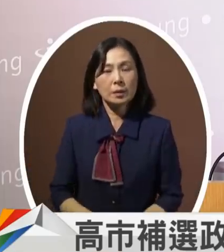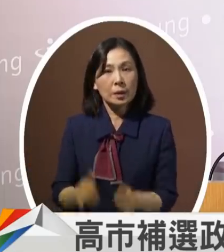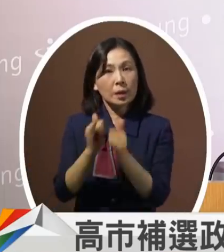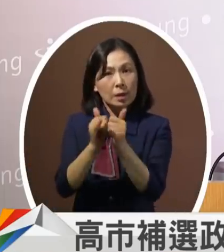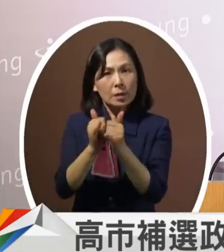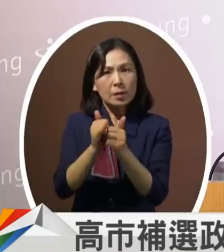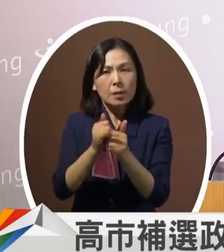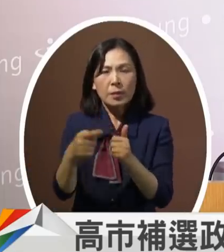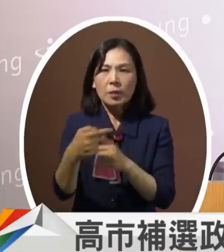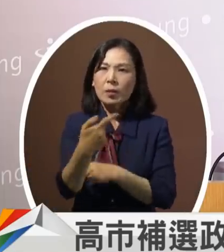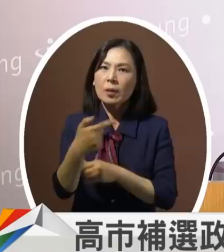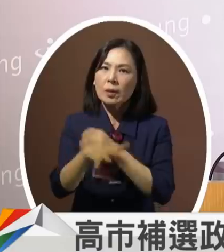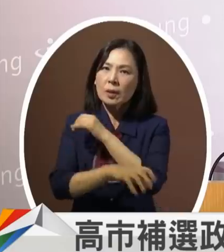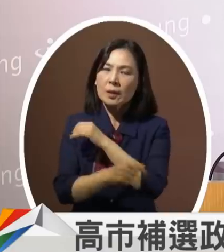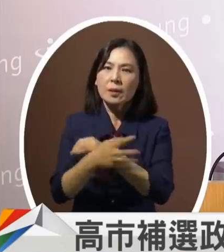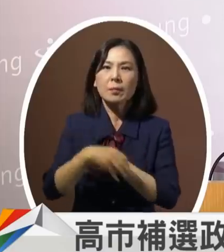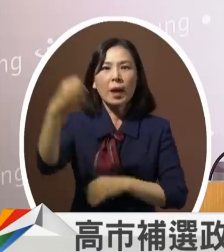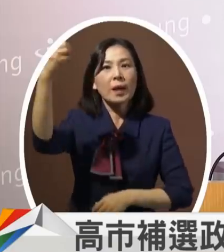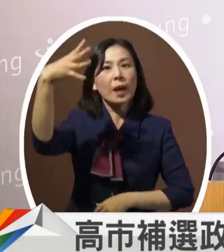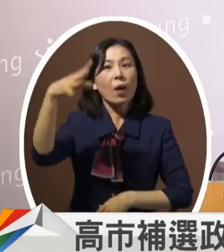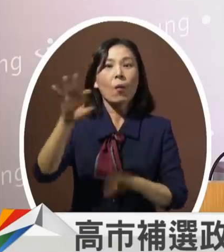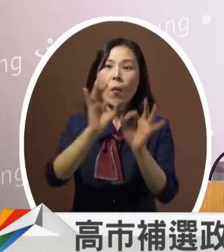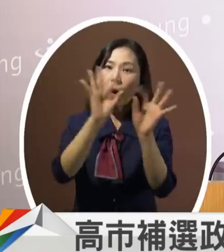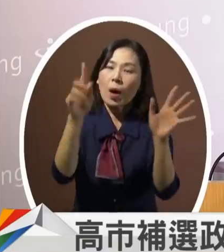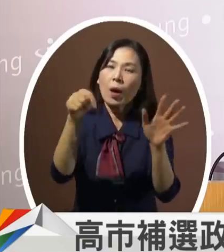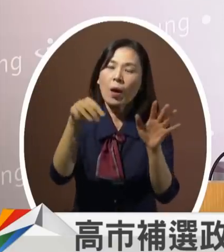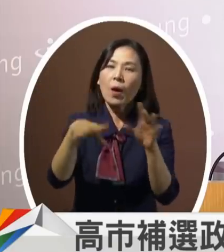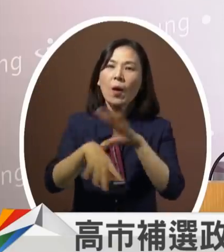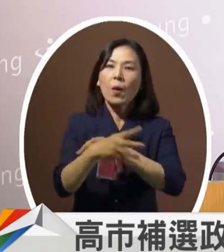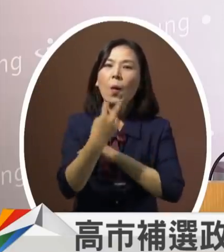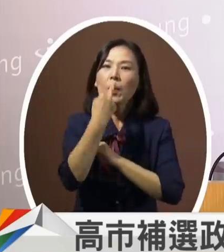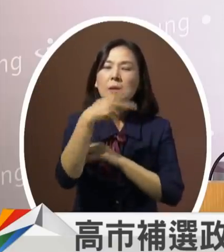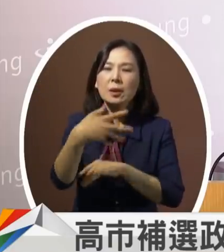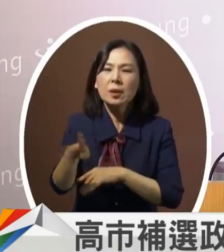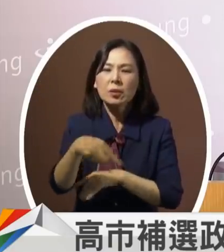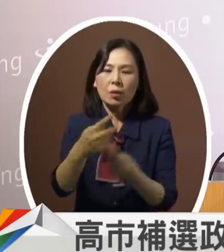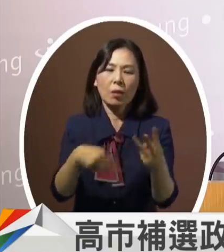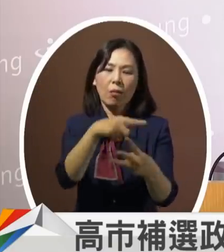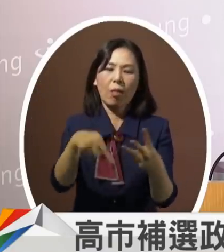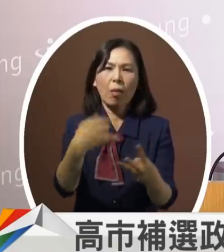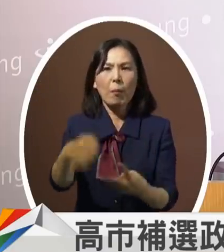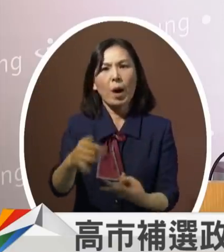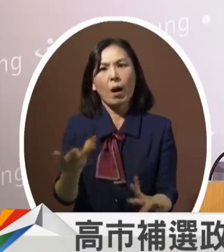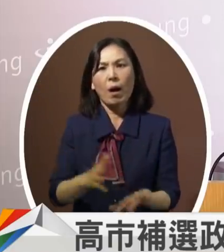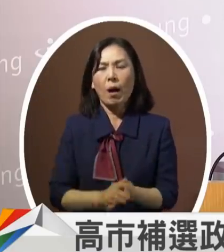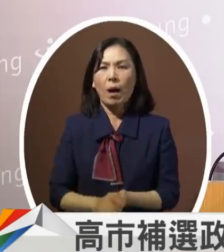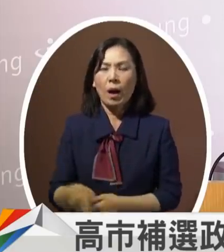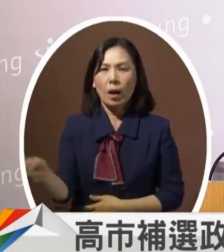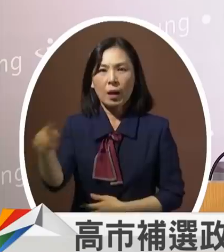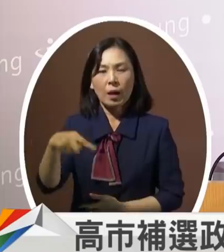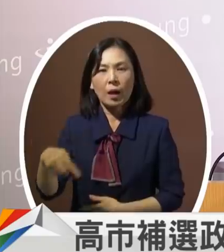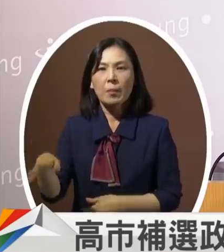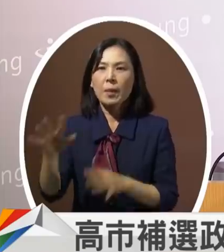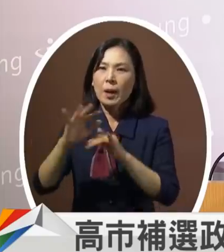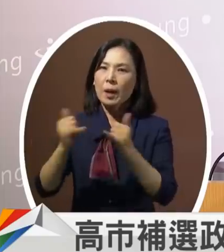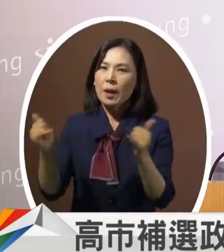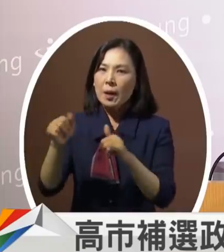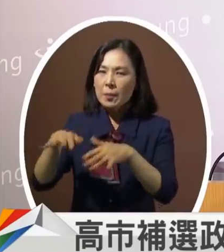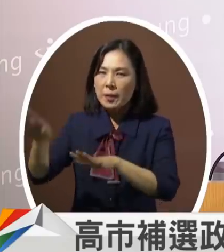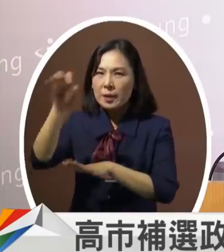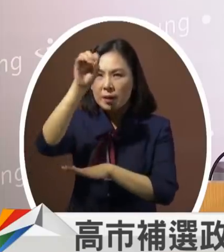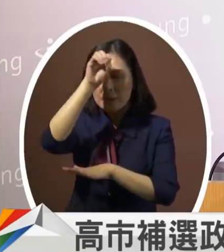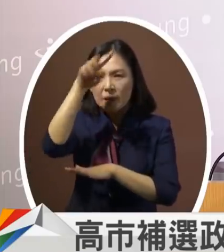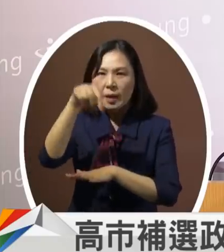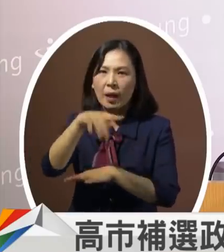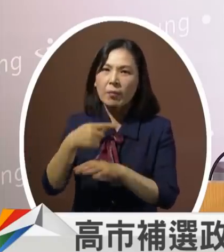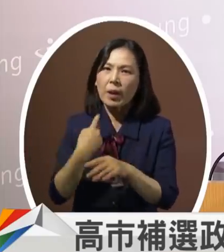基本的生活三要素阳光 空气 水都做不好民进党不但让高雄人拍探价连呼一